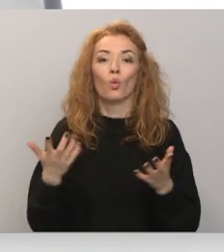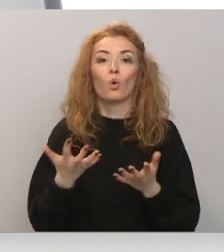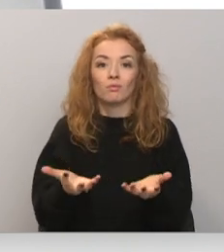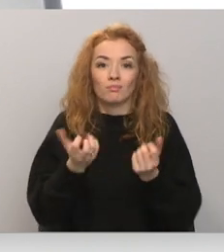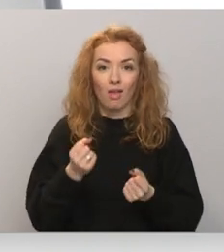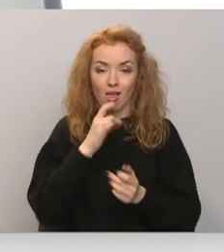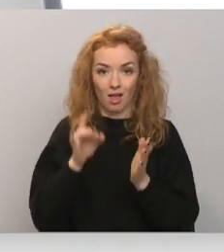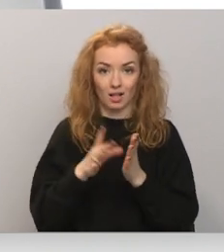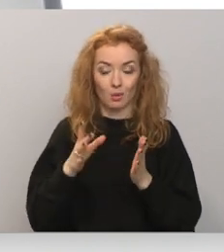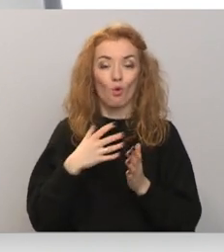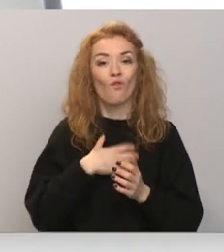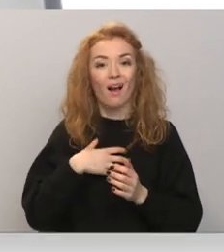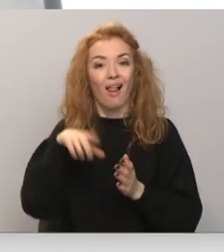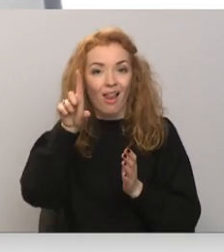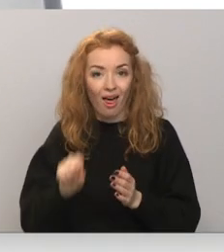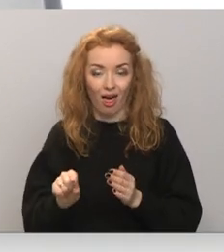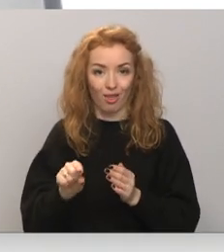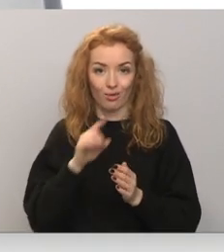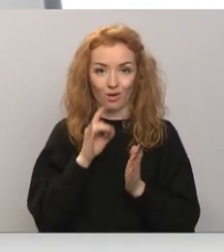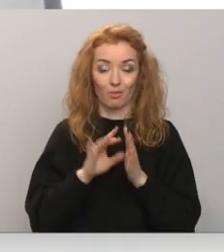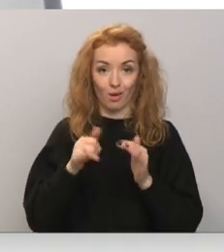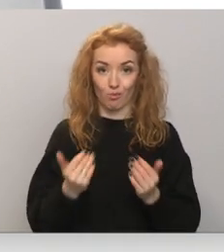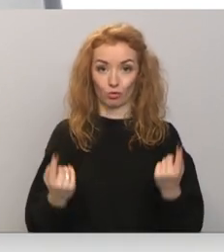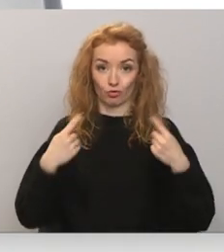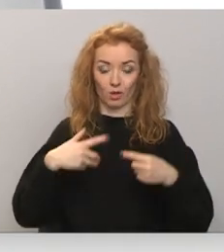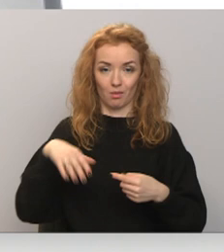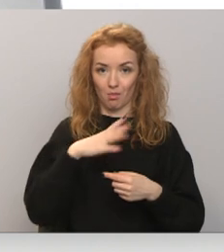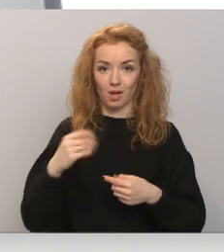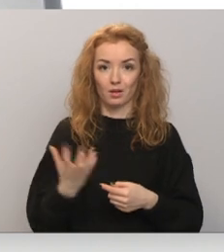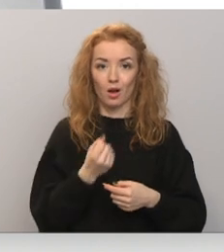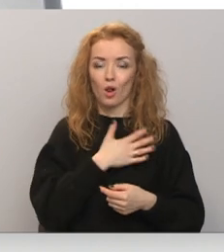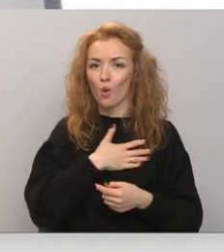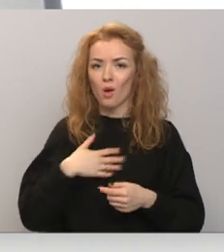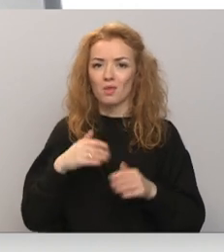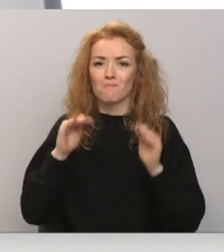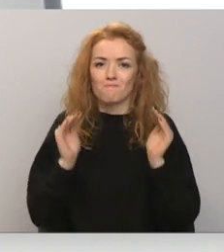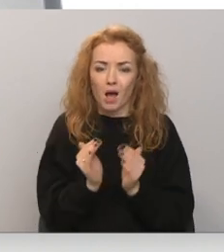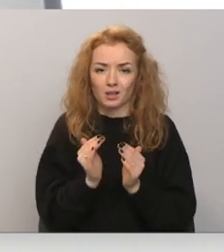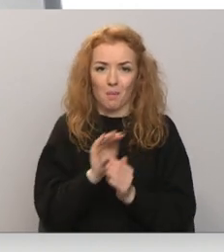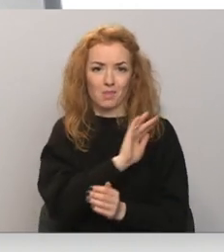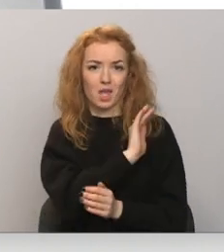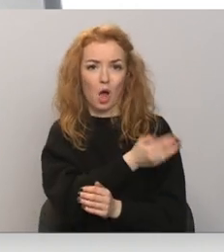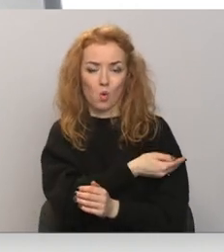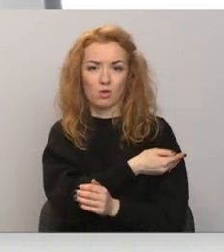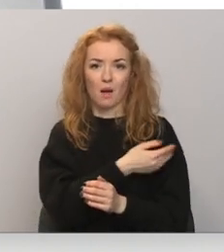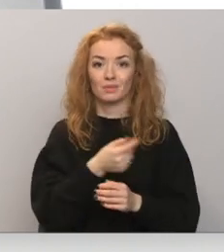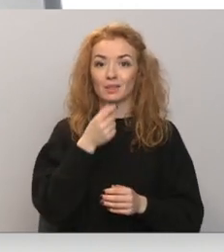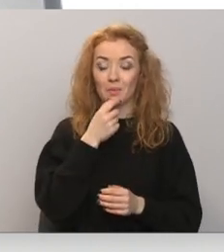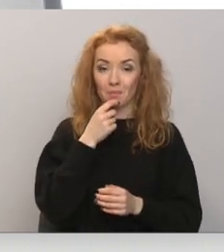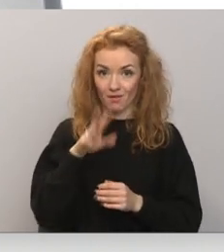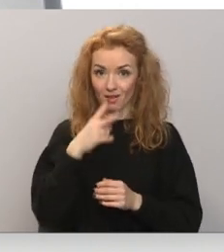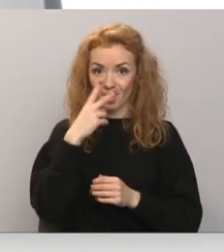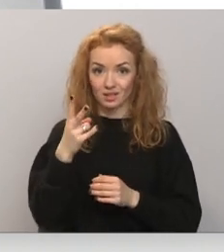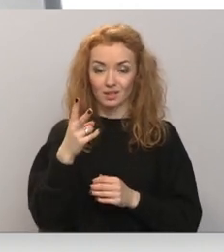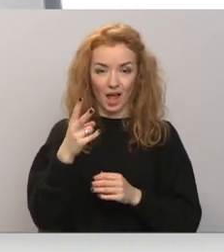jārodās vēlam slētai. Ja mēs jau šobrīd ar ļoti mazām uzstādītām jaudām septembrī redzējām